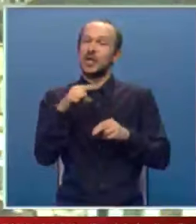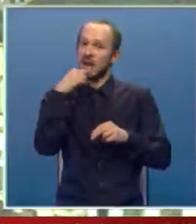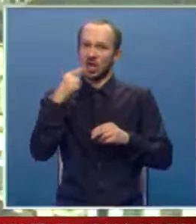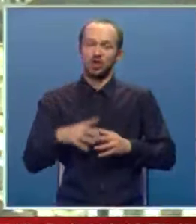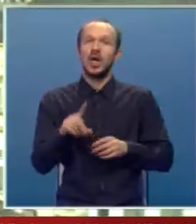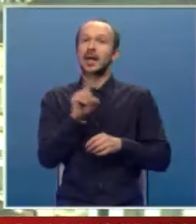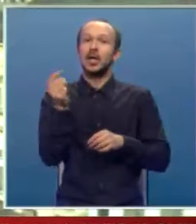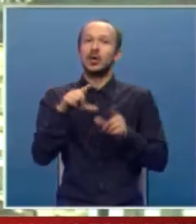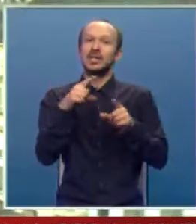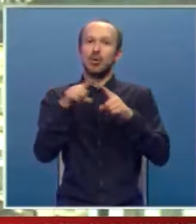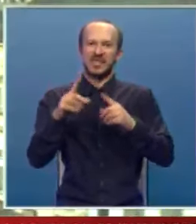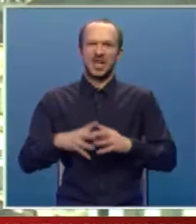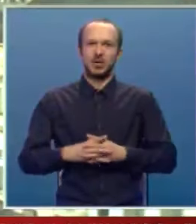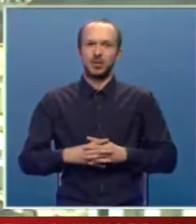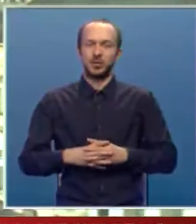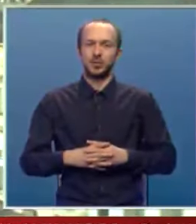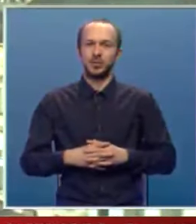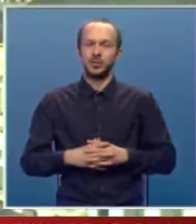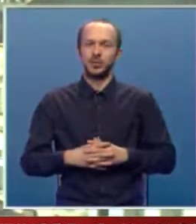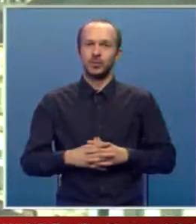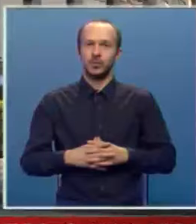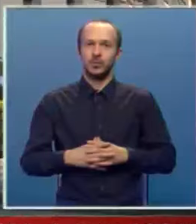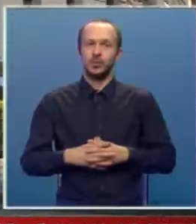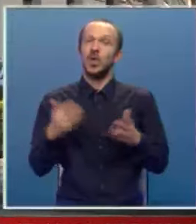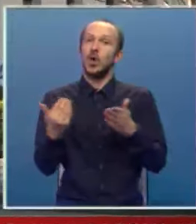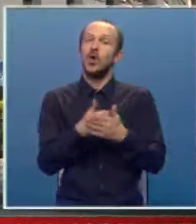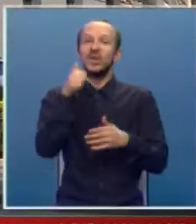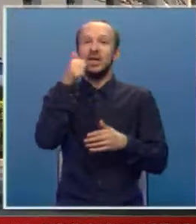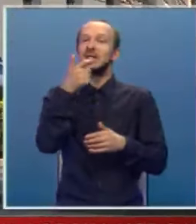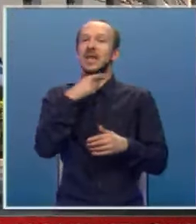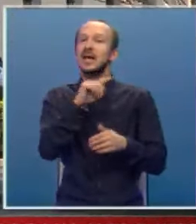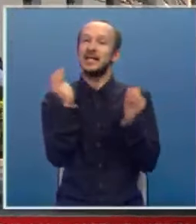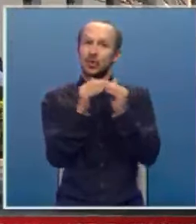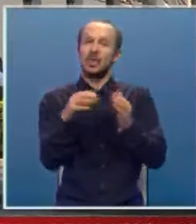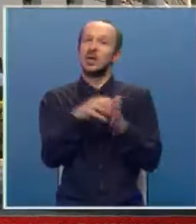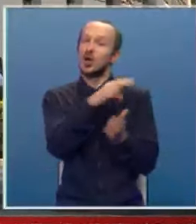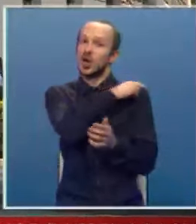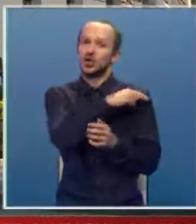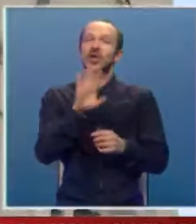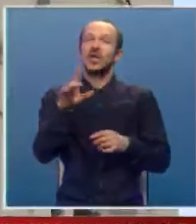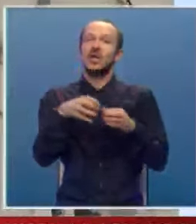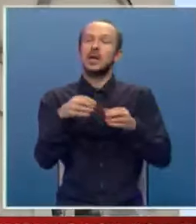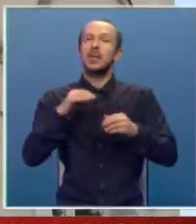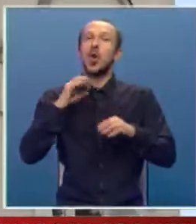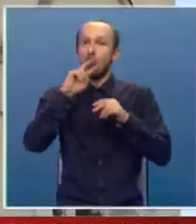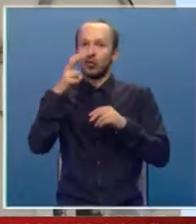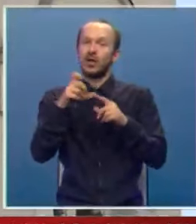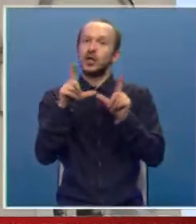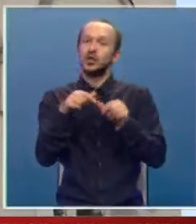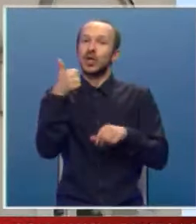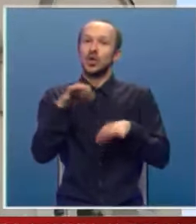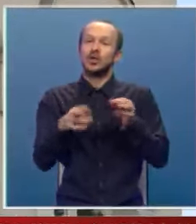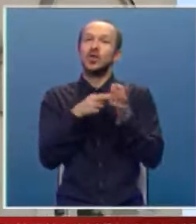kaže, ne dolazi u opzir. Novi dan, stare nesuklasice, gradonačelnik i njegov kabinet odgovorili su